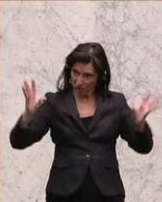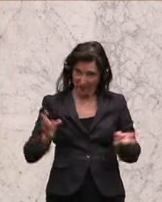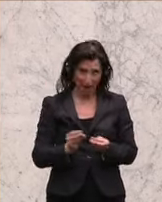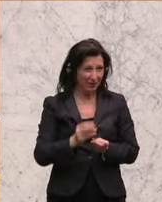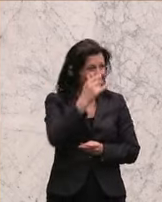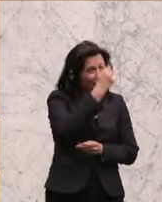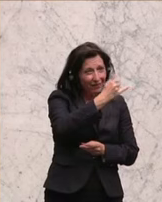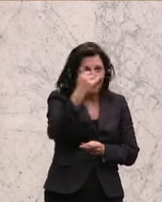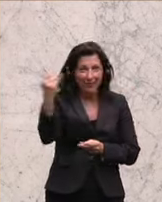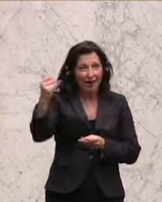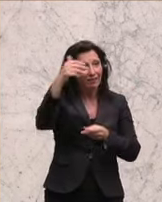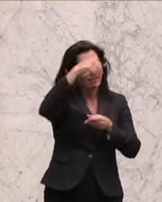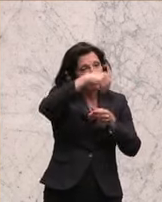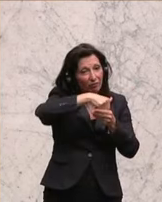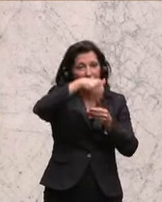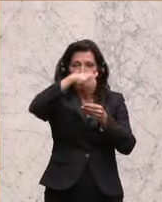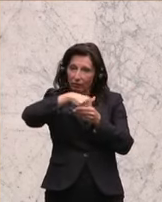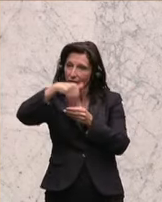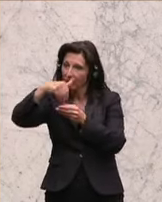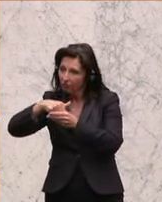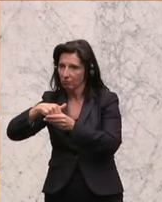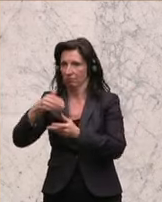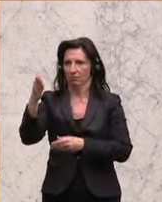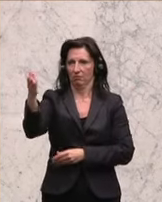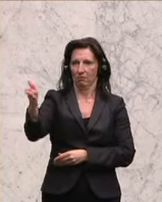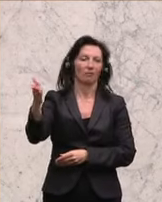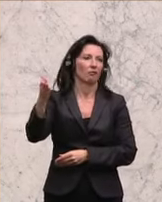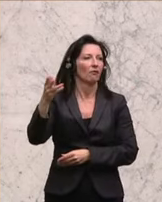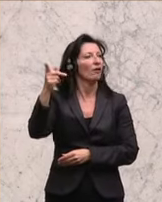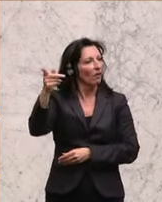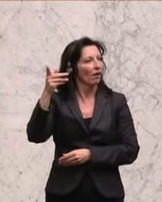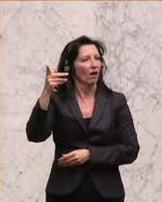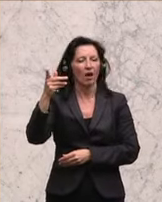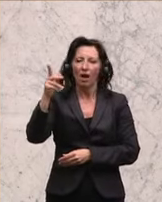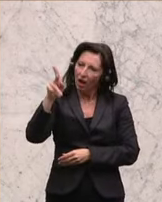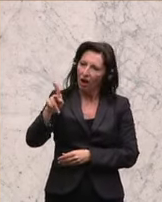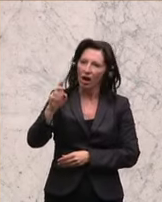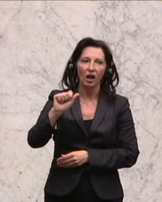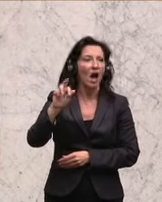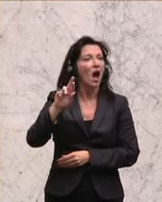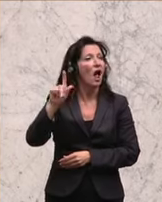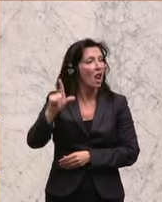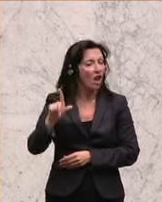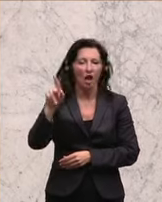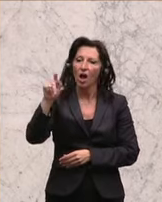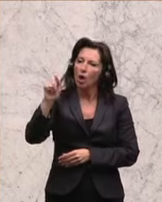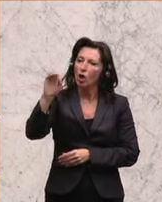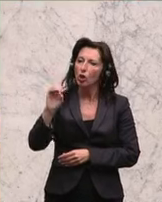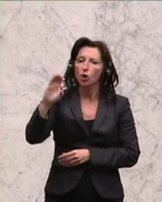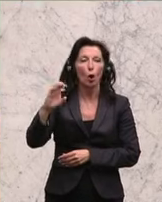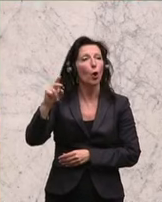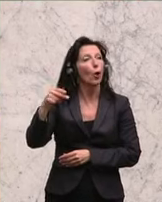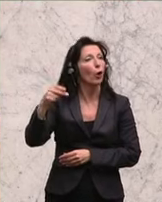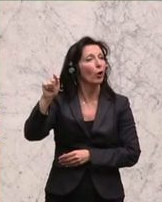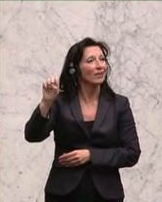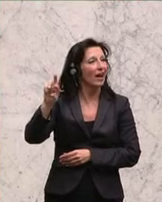Karl-Heinz Töchterle kann es Ihnen bestätigen, kommt aus dem Lateinischen, Pars, Partis. Wir sind alle nur